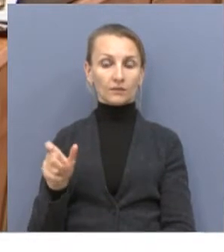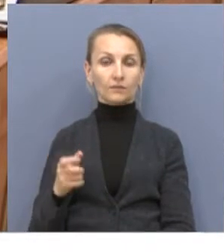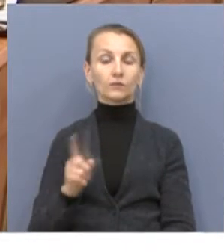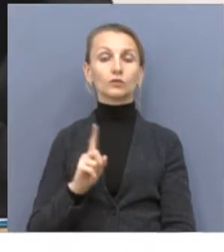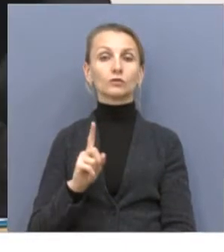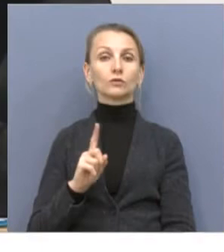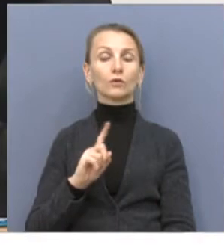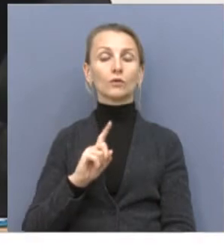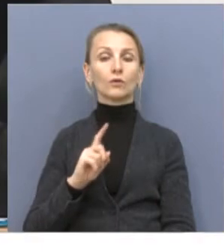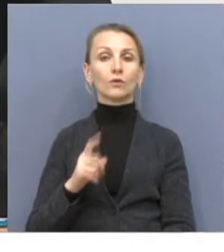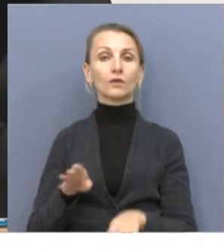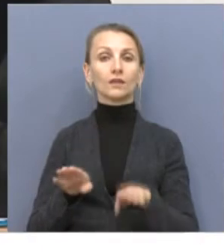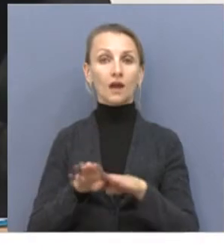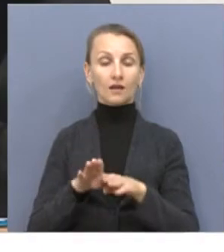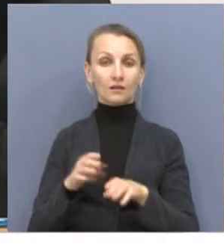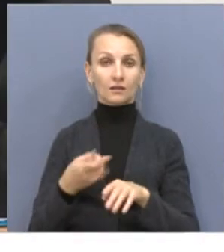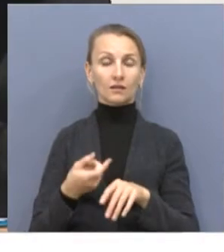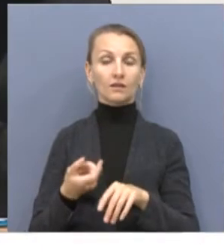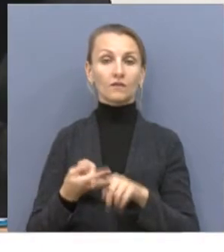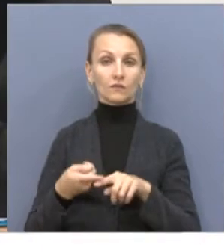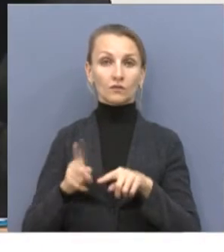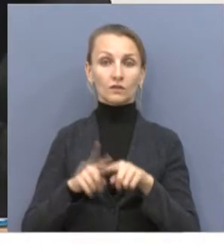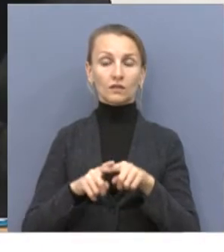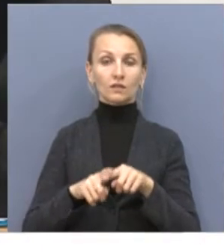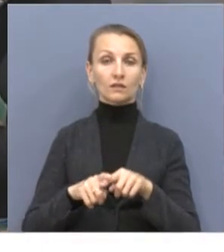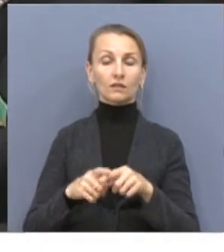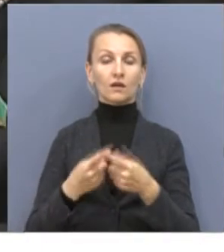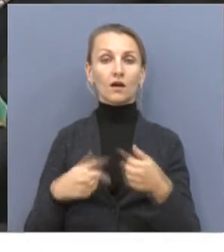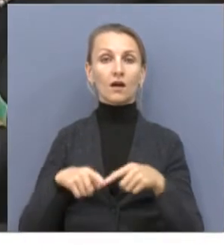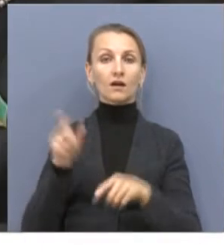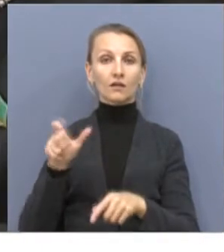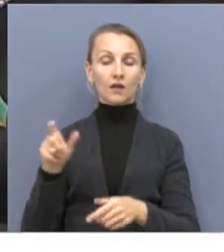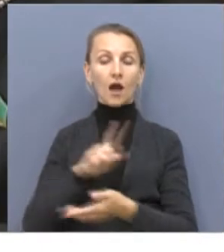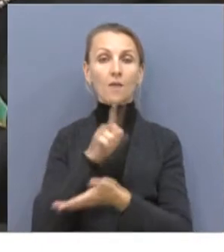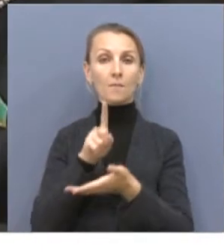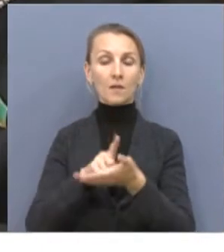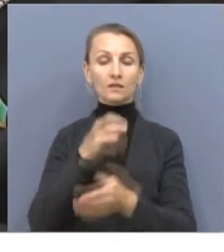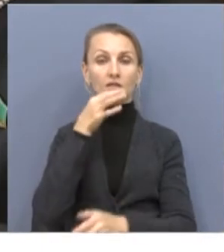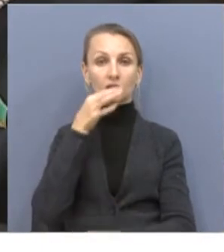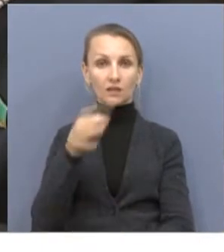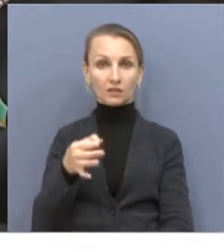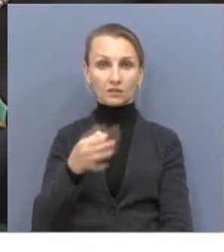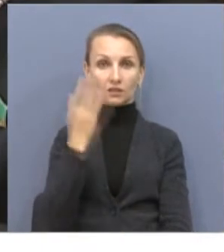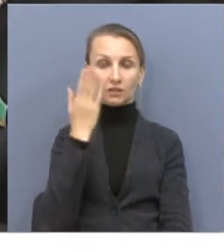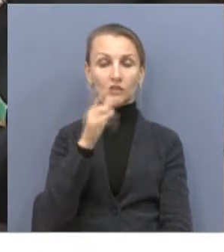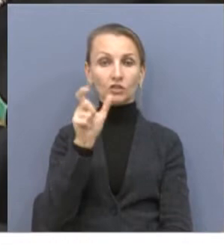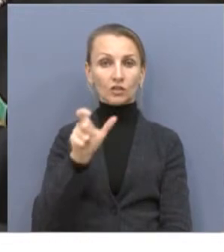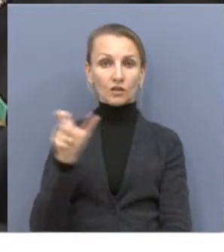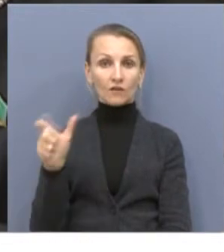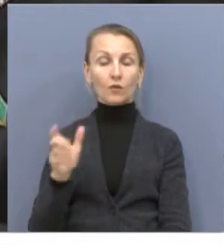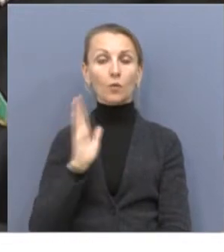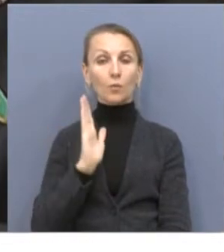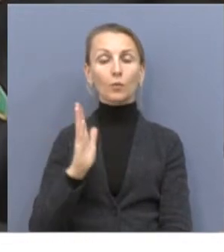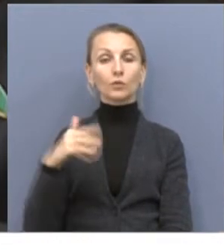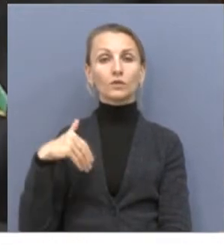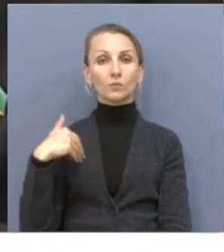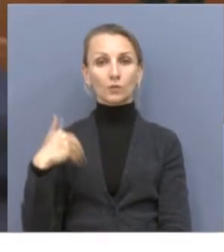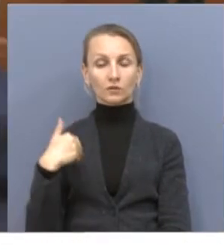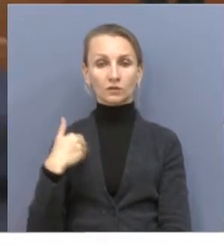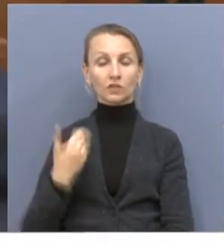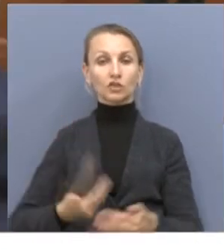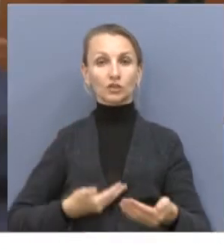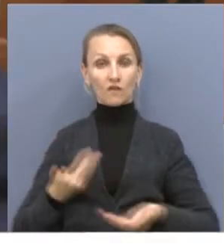что этот же организатор обязан информировать зрителя о том, будет ли использоваться на концерте